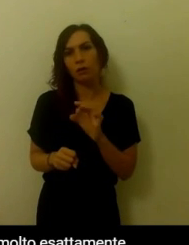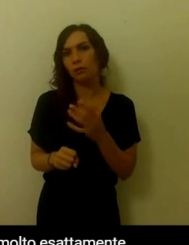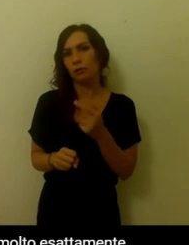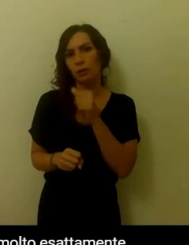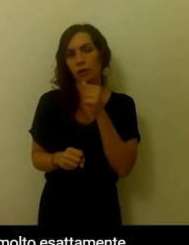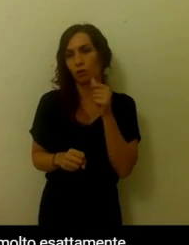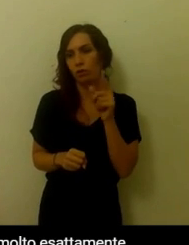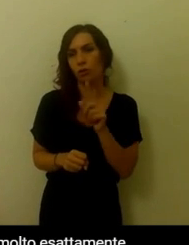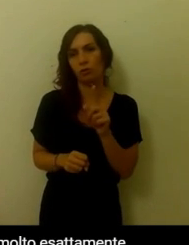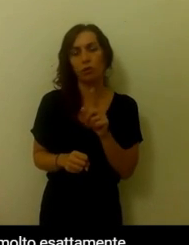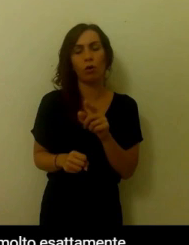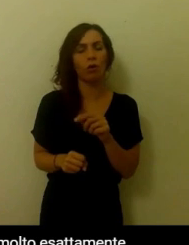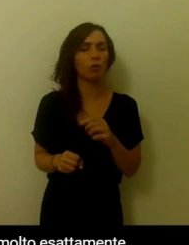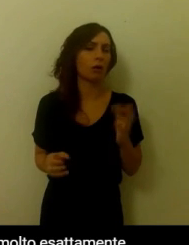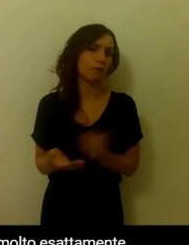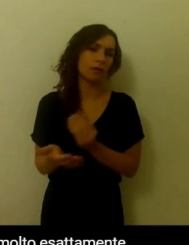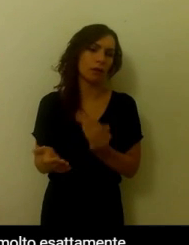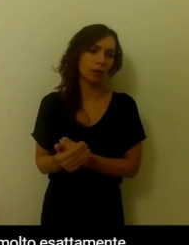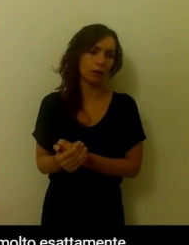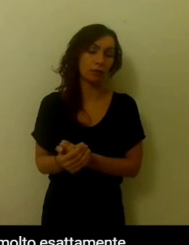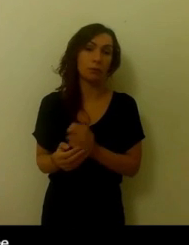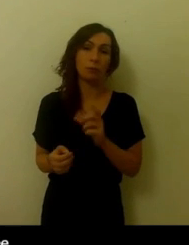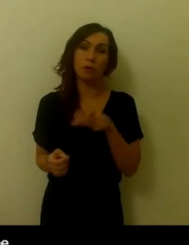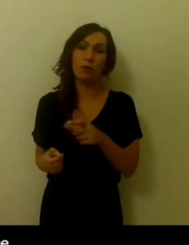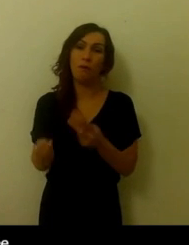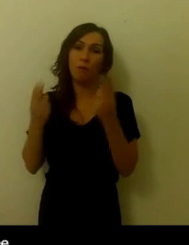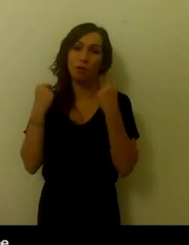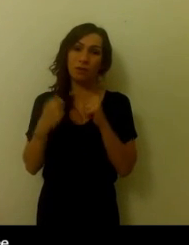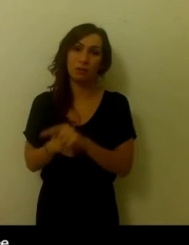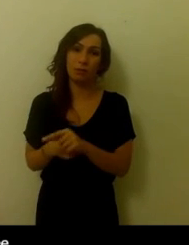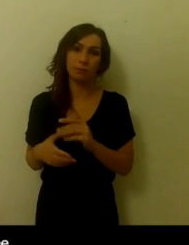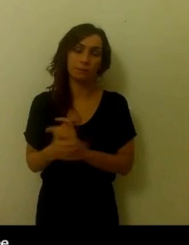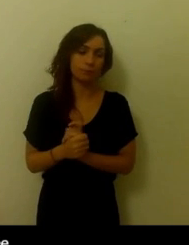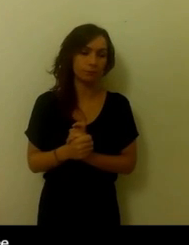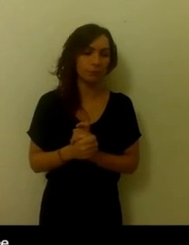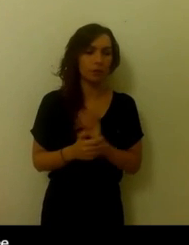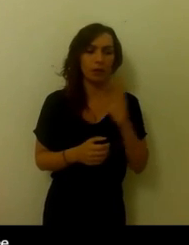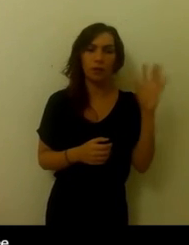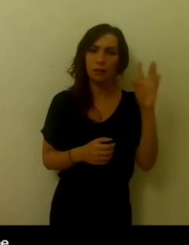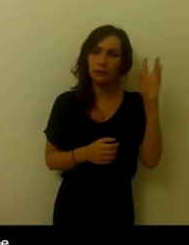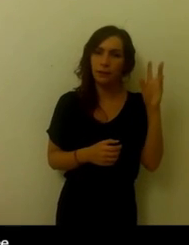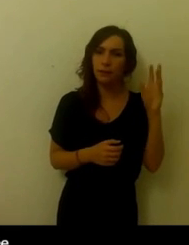sono dei trattamenti passivi. Utile, molto utile, esattamente come viene fatto nei centri emicranie,